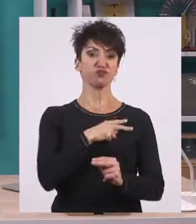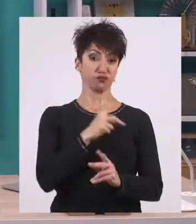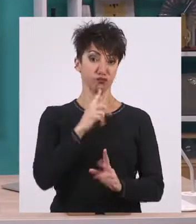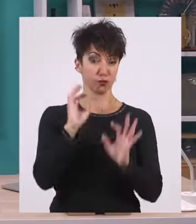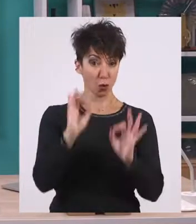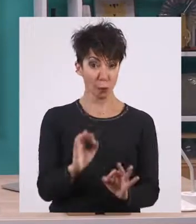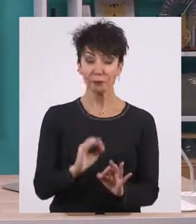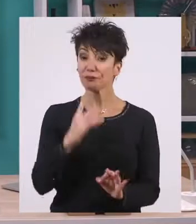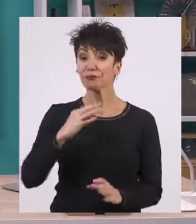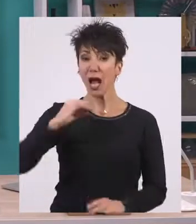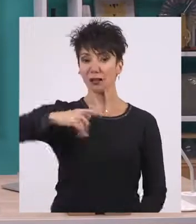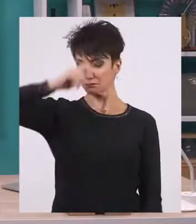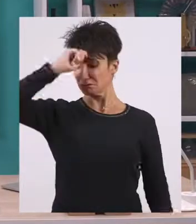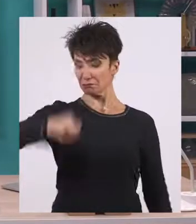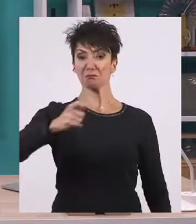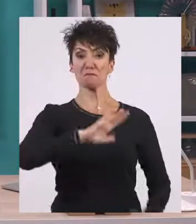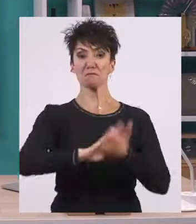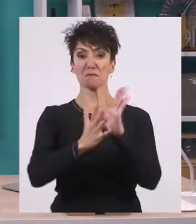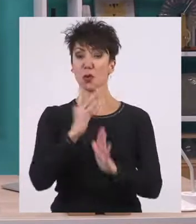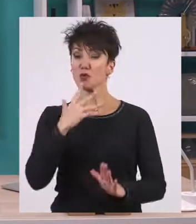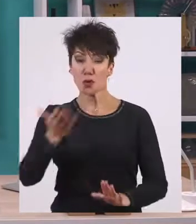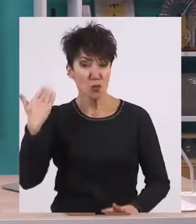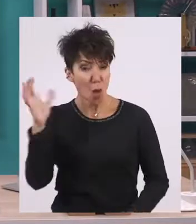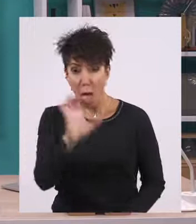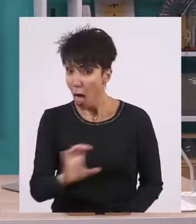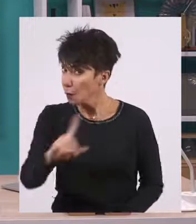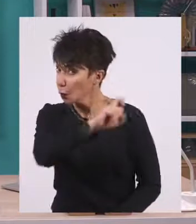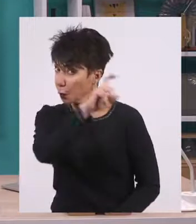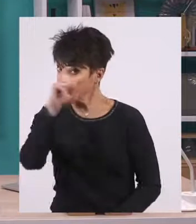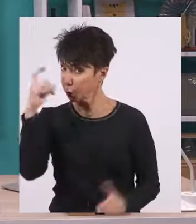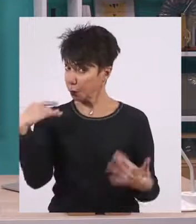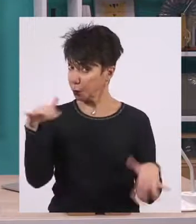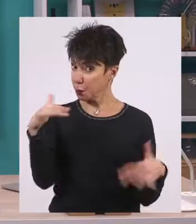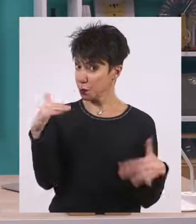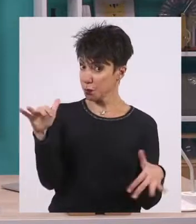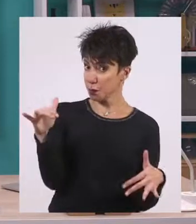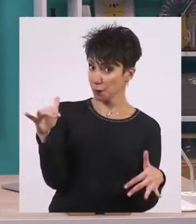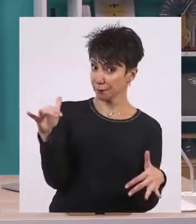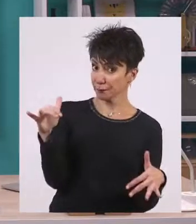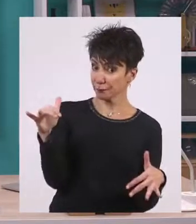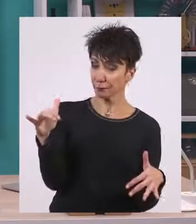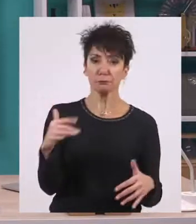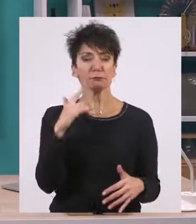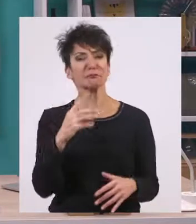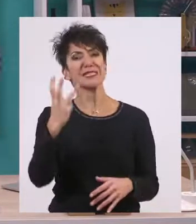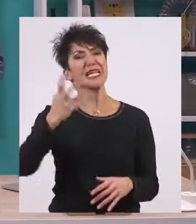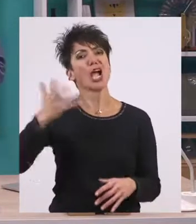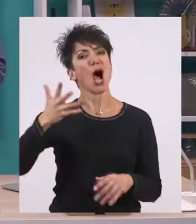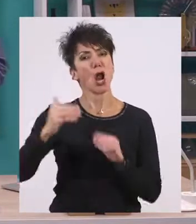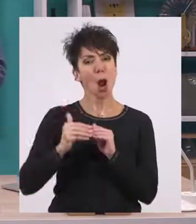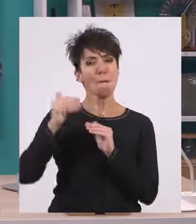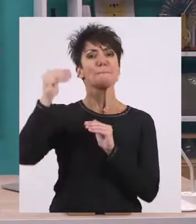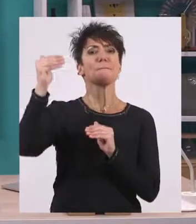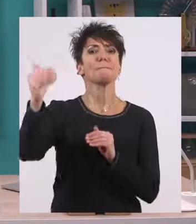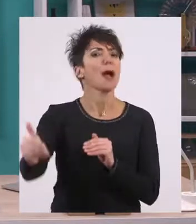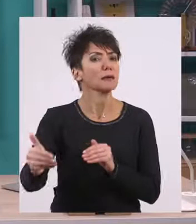γιατί εκείνη την εποχή ήταν η πολύ δύσκολη ζωή. Δεν σήμαινε αυτό βέβαια ότι μετά τα 30 χρόνια οι